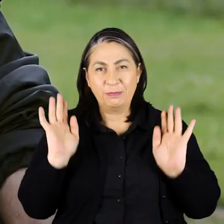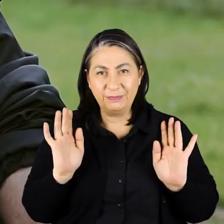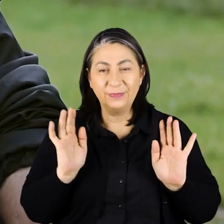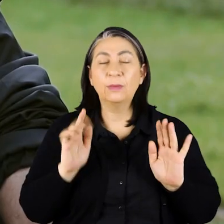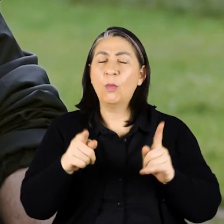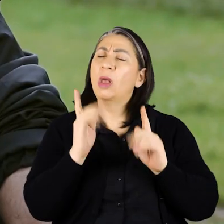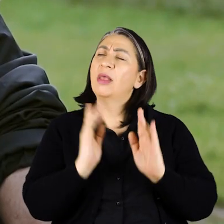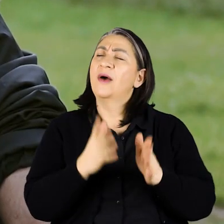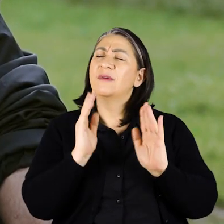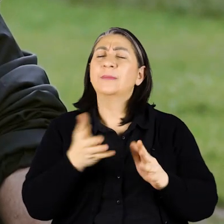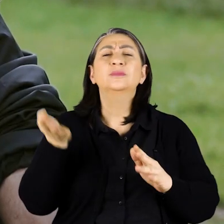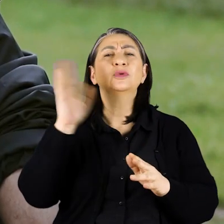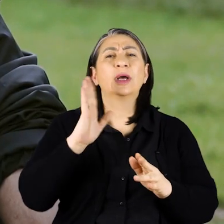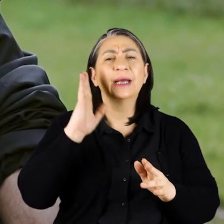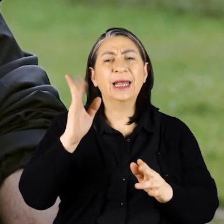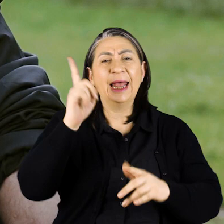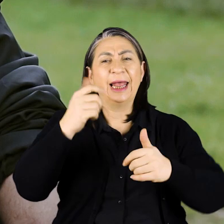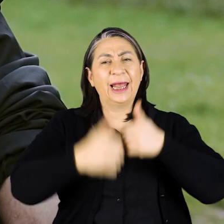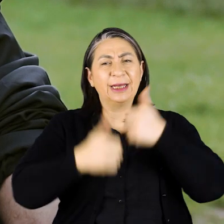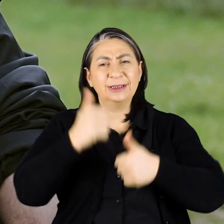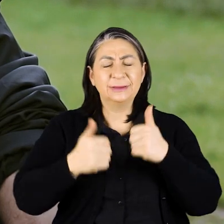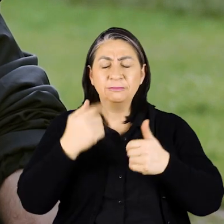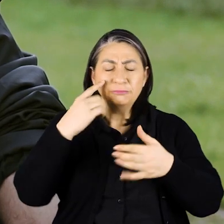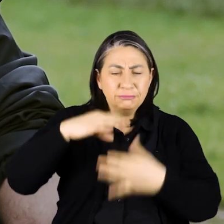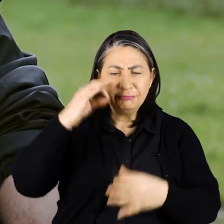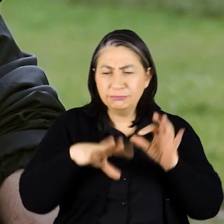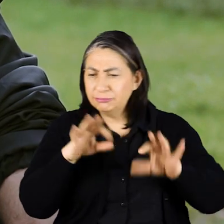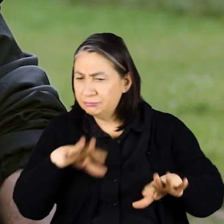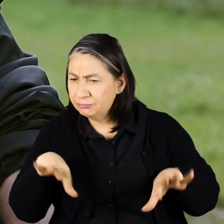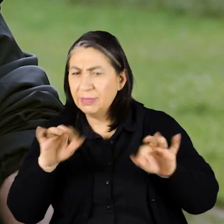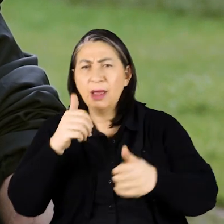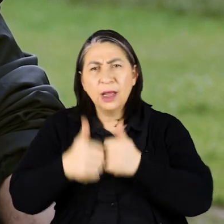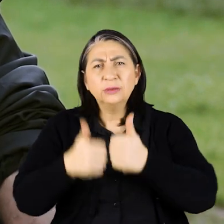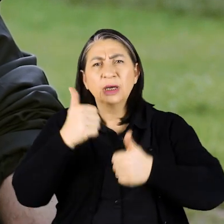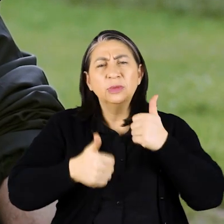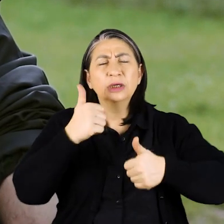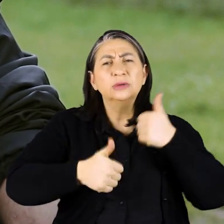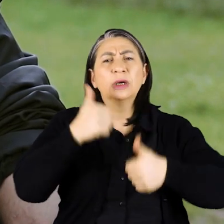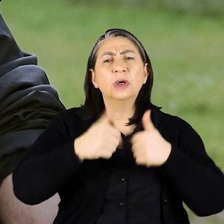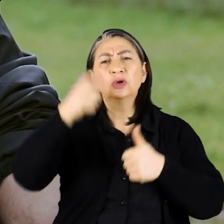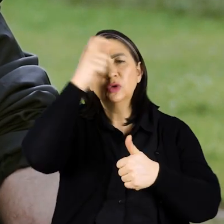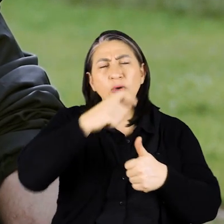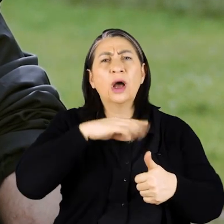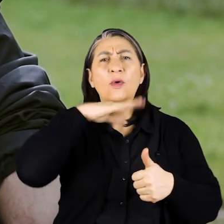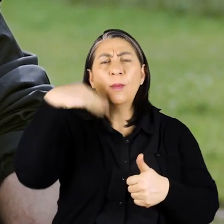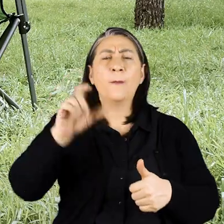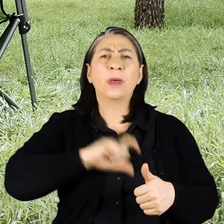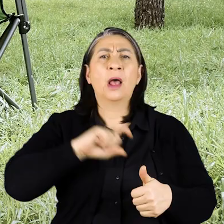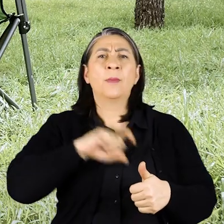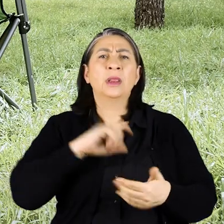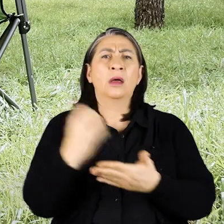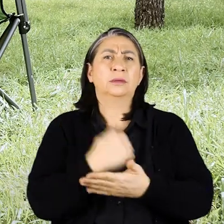Böyle devam etti sonra işte gittik ilk yarışımıza ölçüm oldu Böyle yarışlar devam etti Birçok işte Türkiye'de yurt dışında madalya